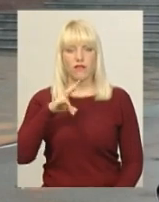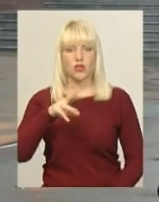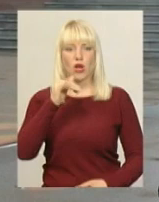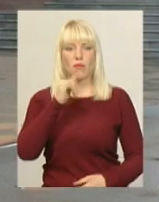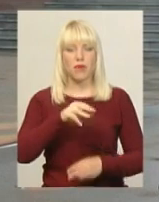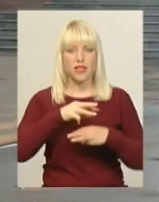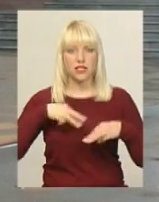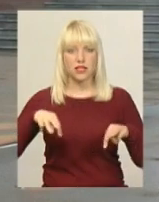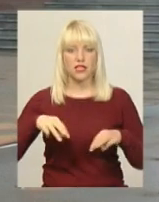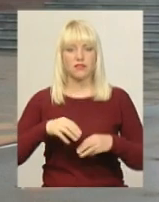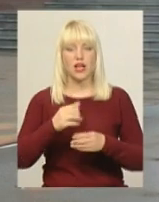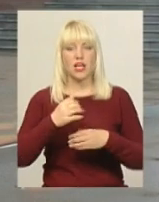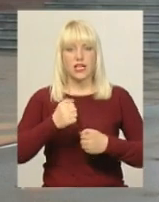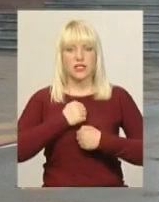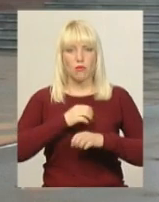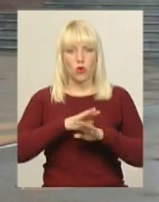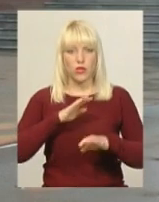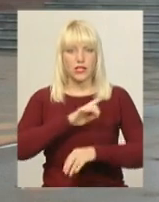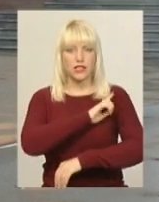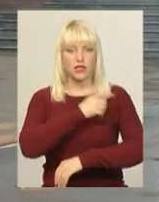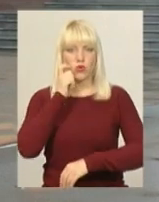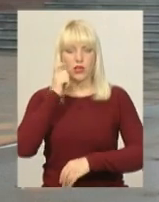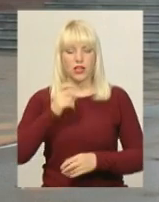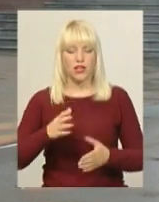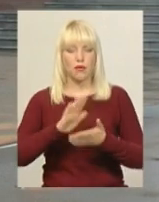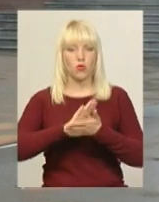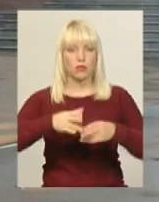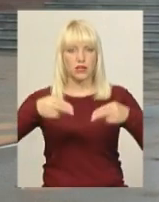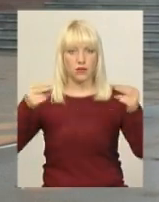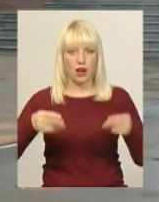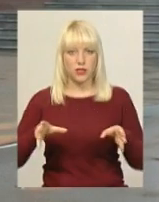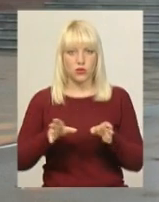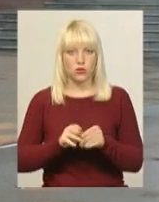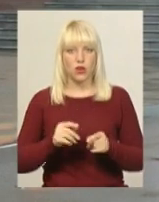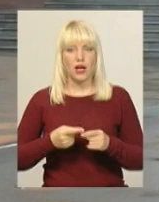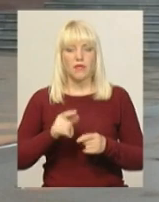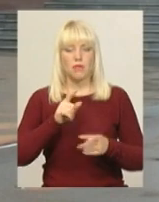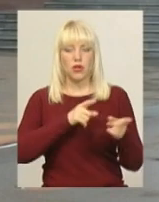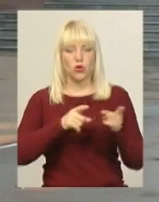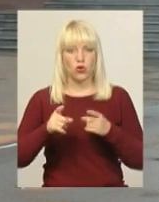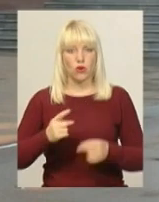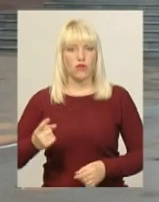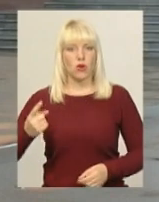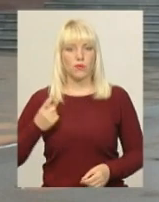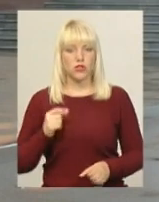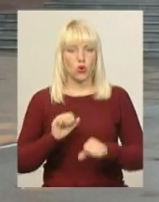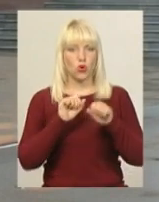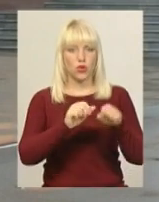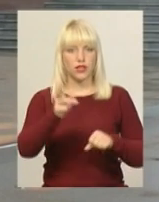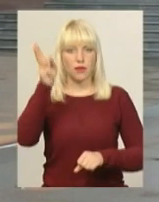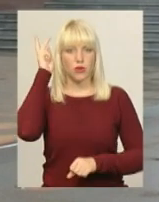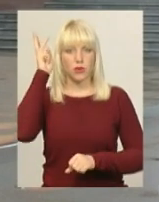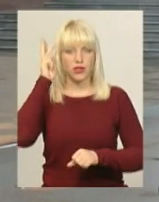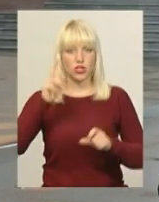Збройних сил України сьогодні підписали угоду про співпрацю. Вона стосується підготовки комендантів з охорони дипломатичних